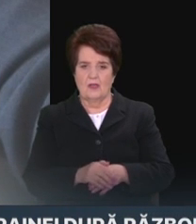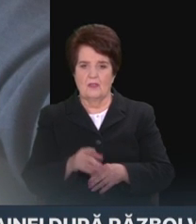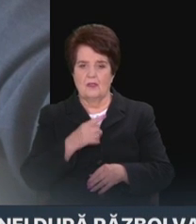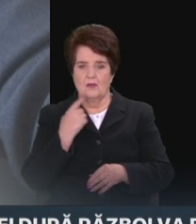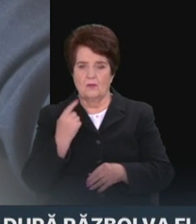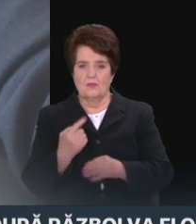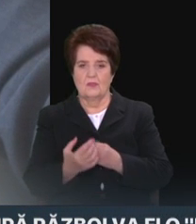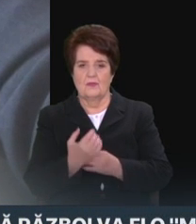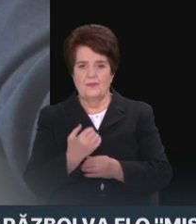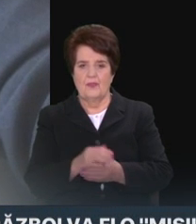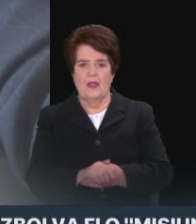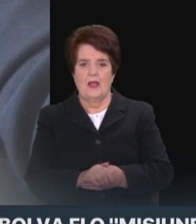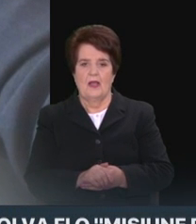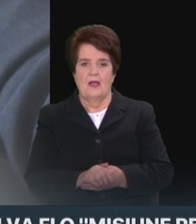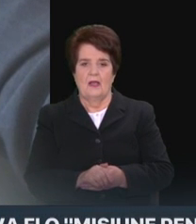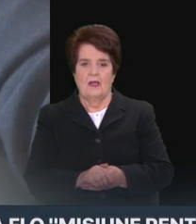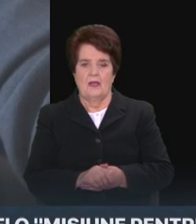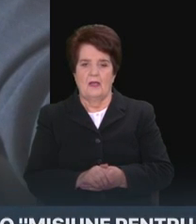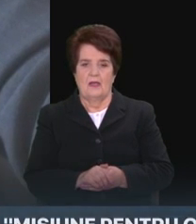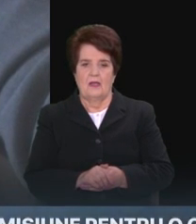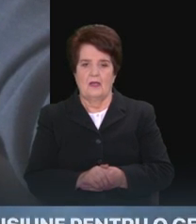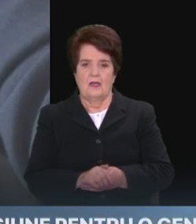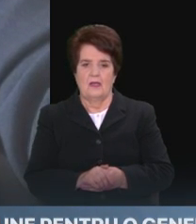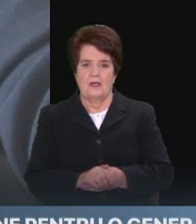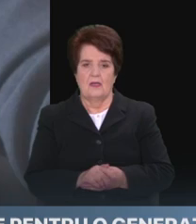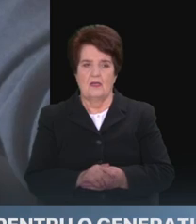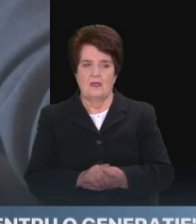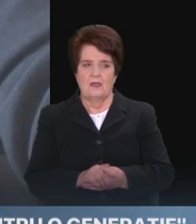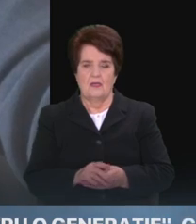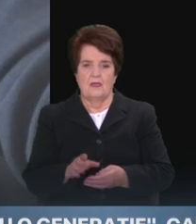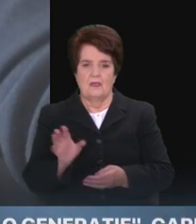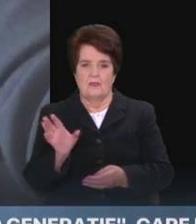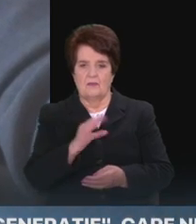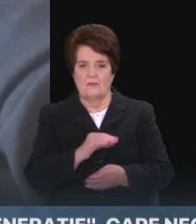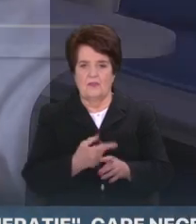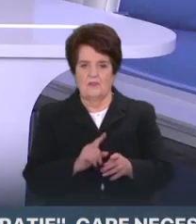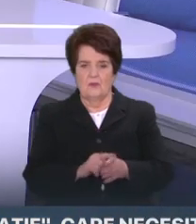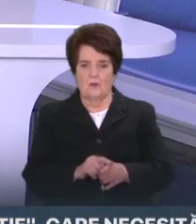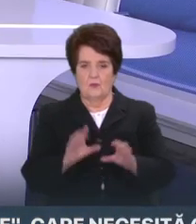furnizărilor de gaze într-arge. Trei scenarii, 35%, 50% și o plăie complete.